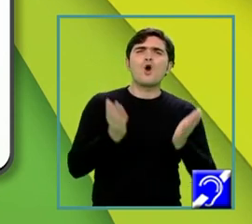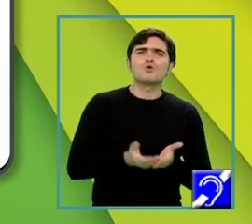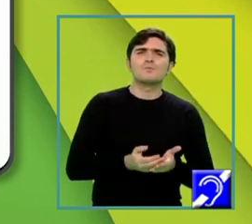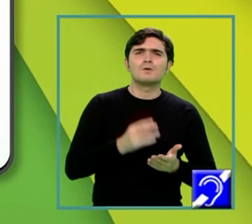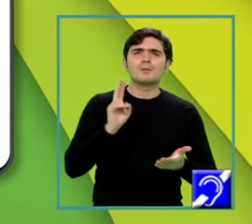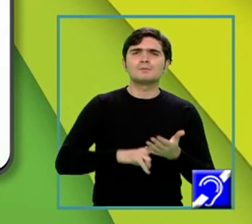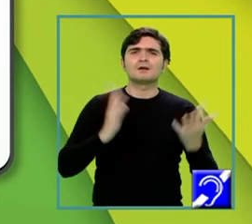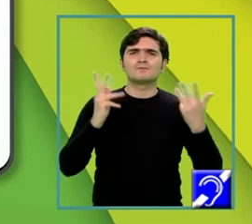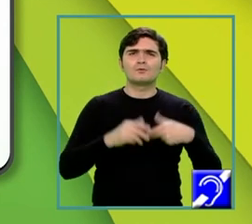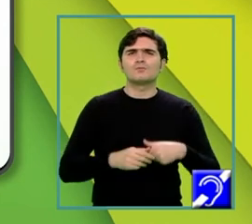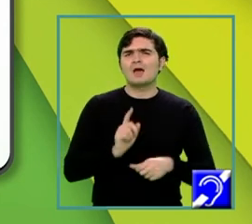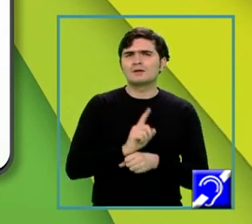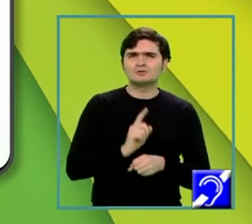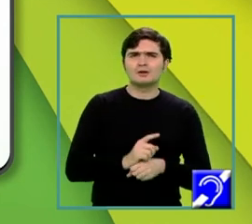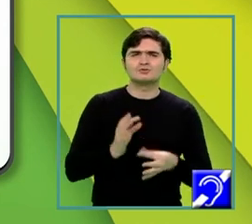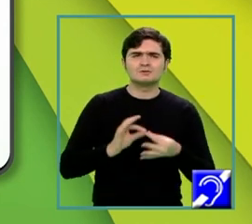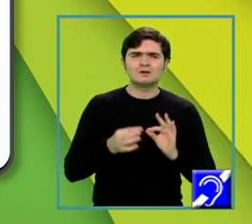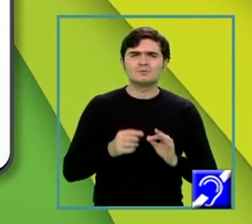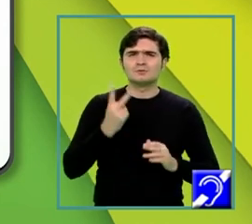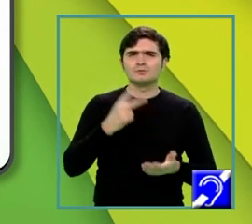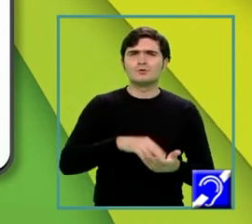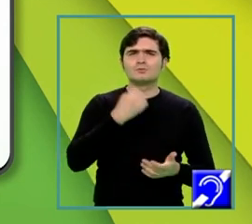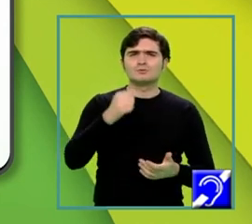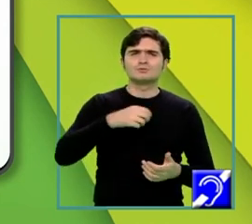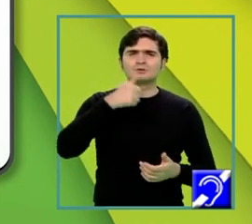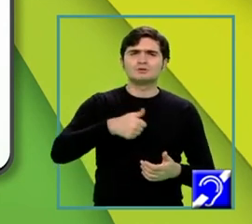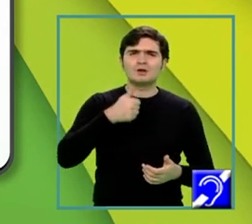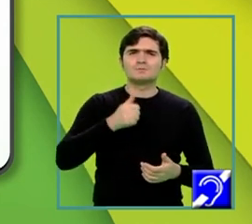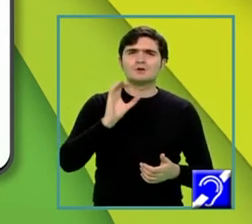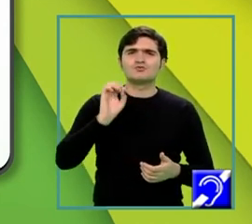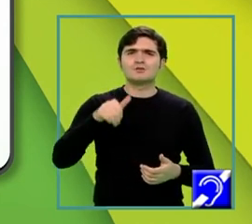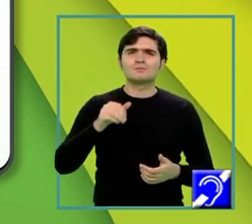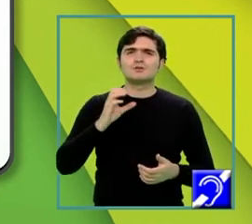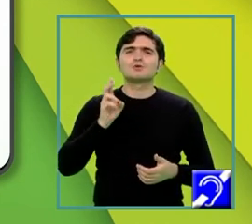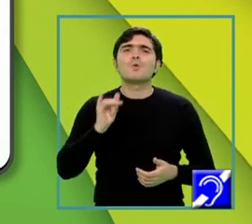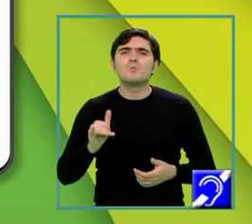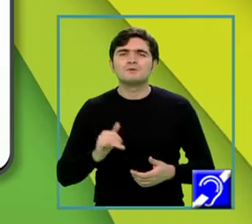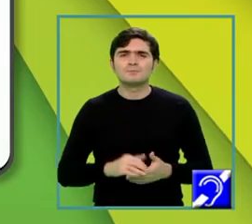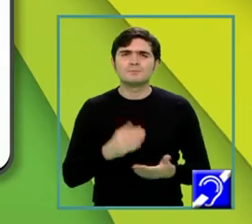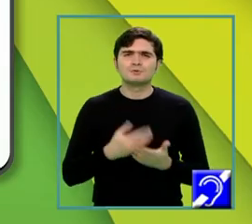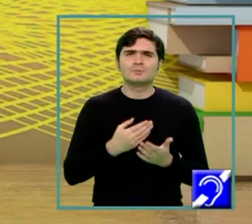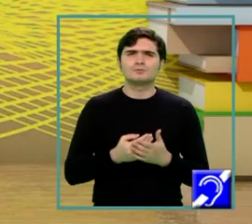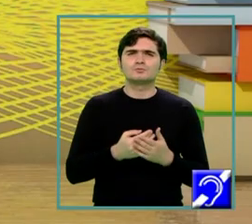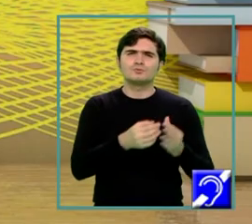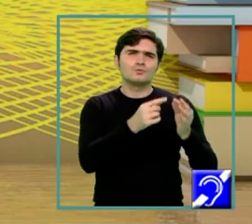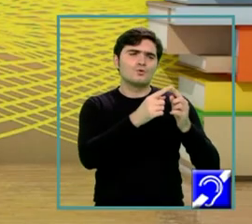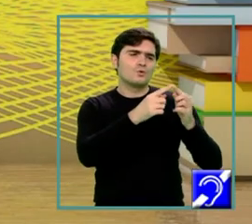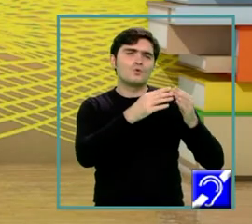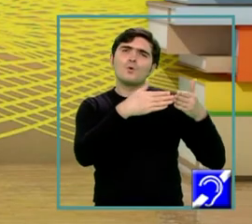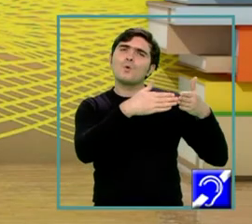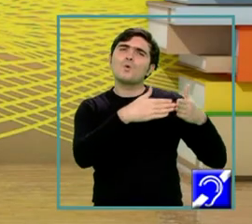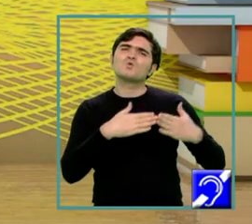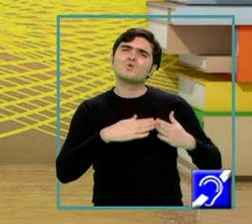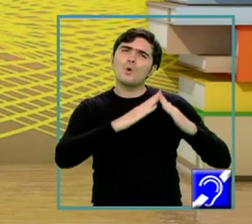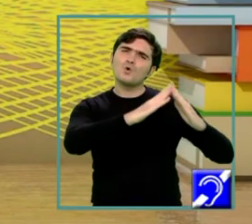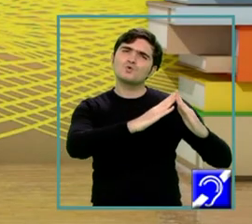deci avem area bazelor din alțimea asupra 3, ceea ce înseamnă 2916 centimetri cubi. Și pentru unghiul dintre o față laterală cu